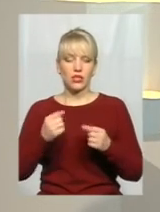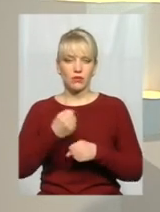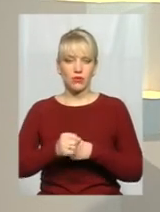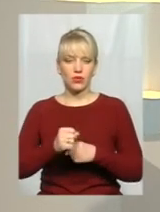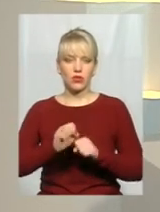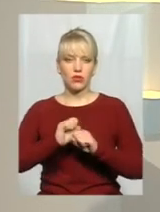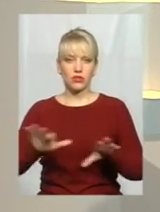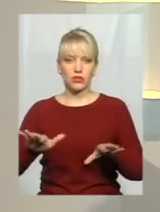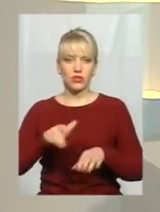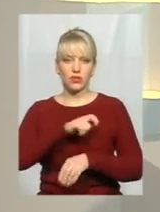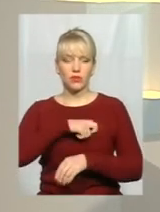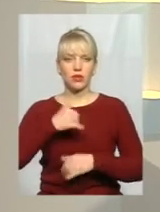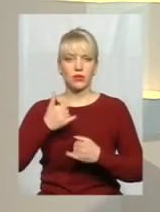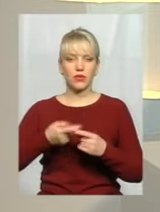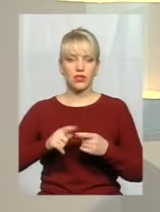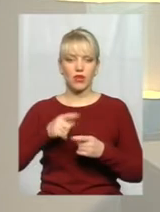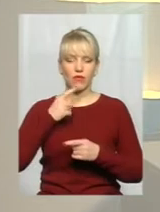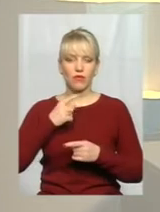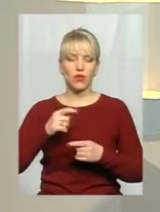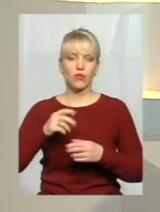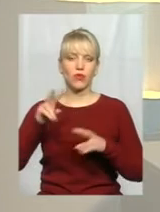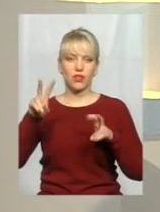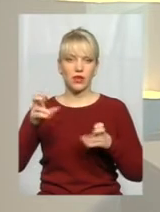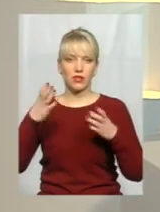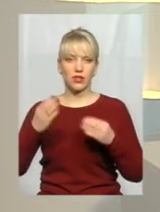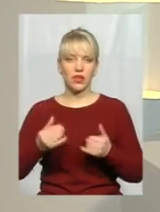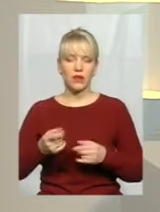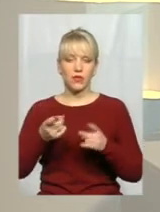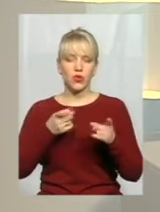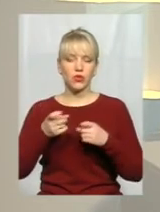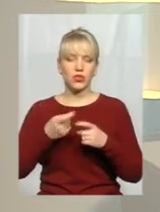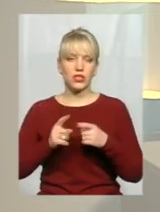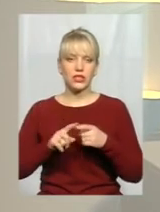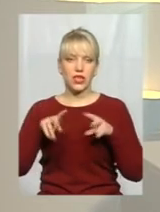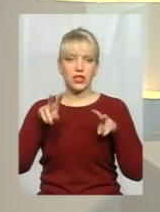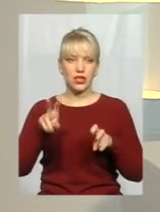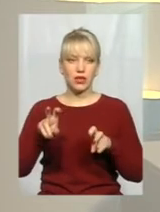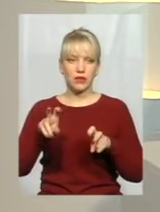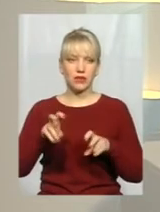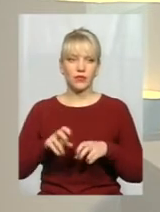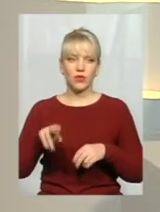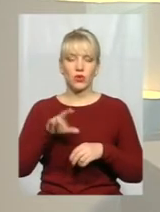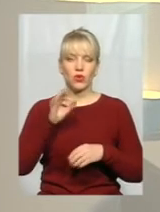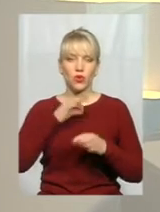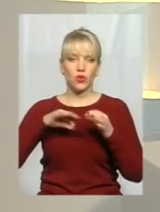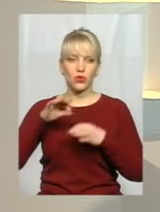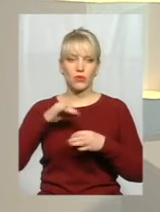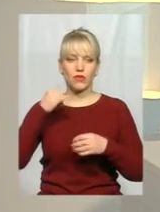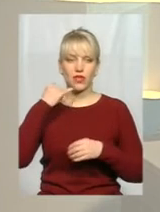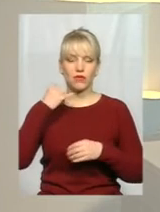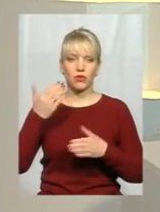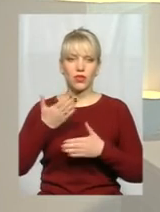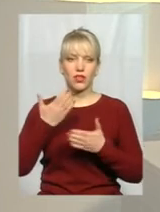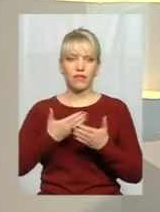депутатів? Про це говоримо сьогодні у темі дня. Долучайтесь до цієї теми, до розмови телефонами, які